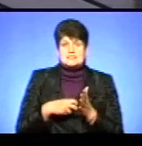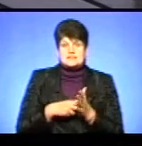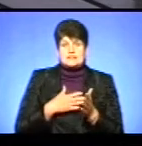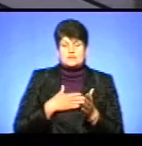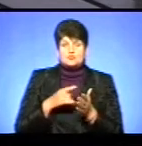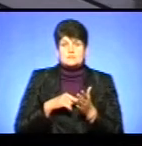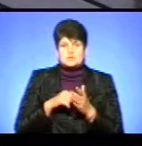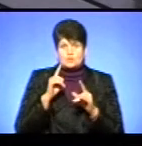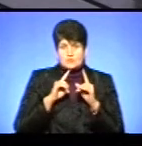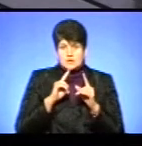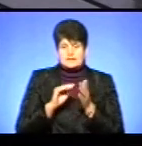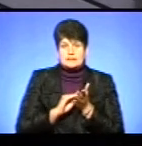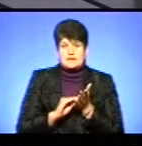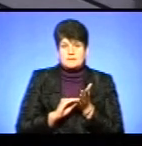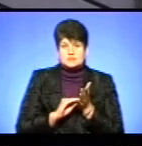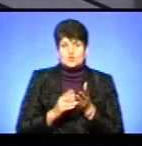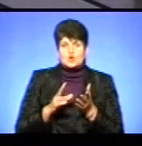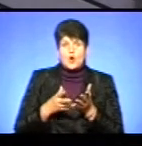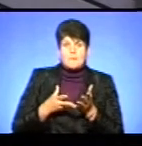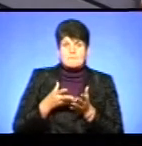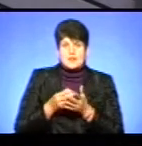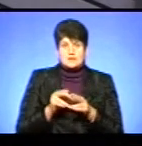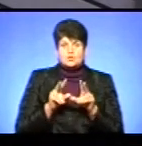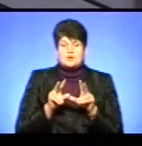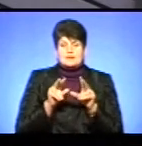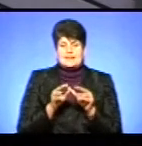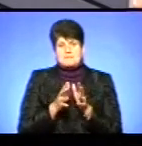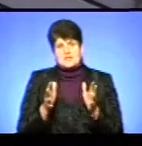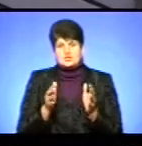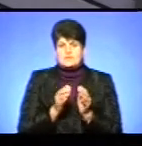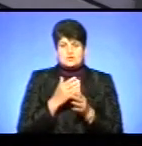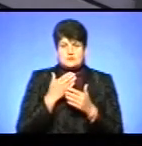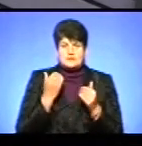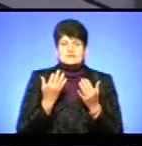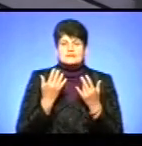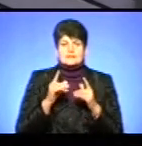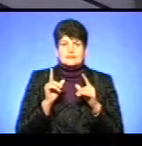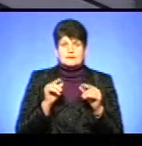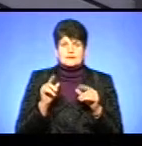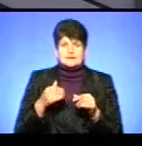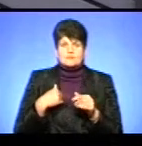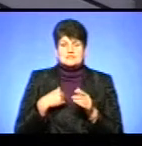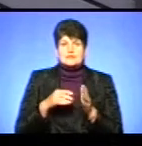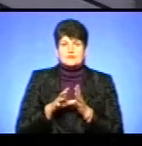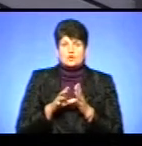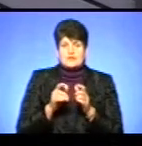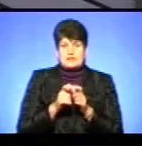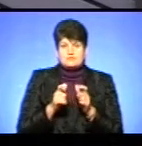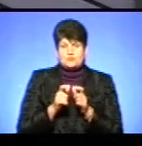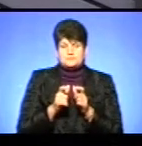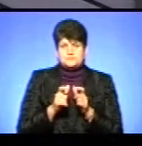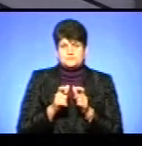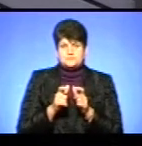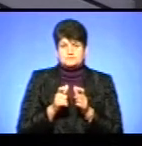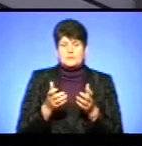нашу міську раду, напишуть, оплату гарантує, ніхто ні більше, ні менше, скільки вони наїздять, бо в нас електронний квиток. Чітко один до одного.